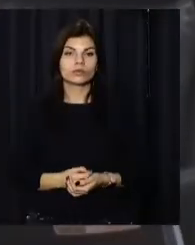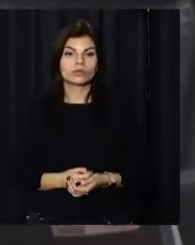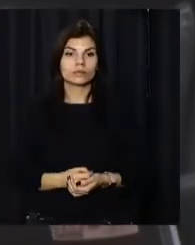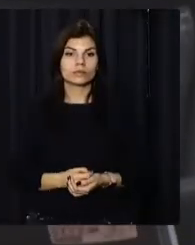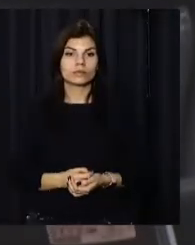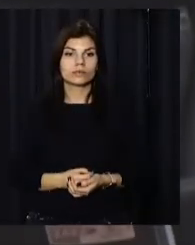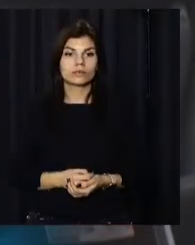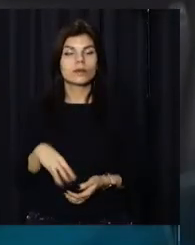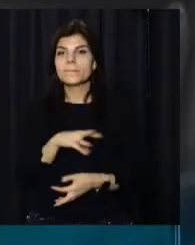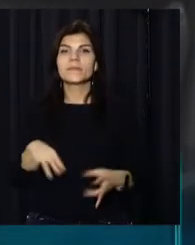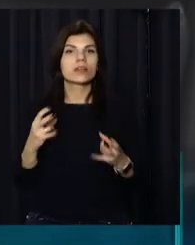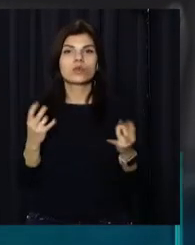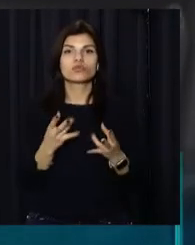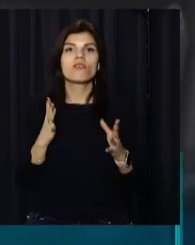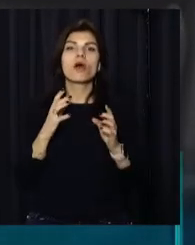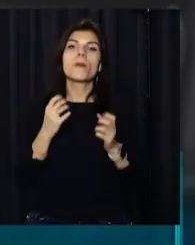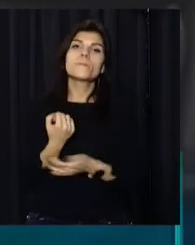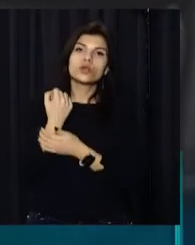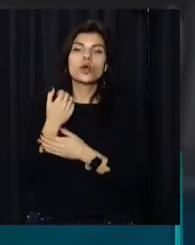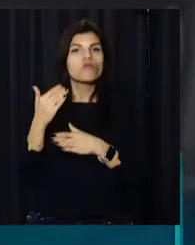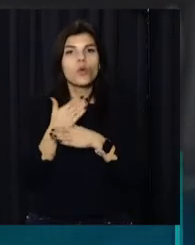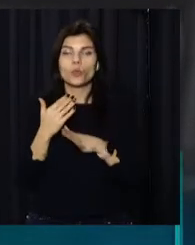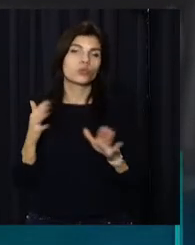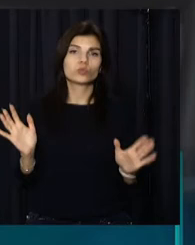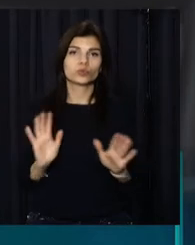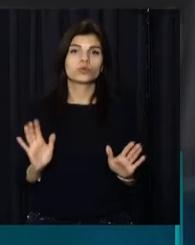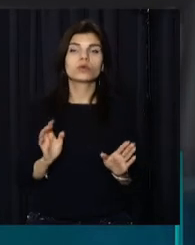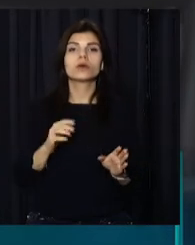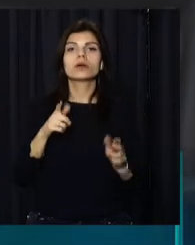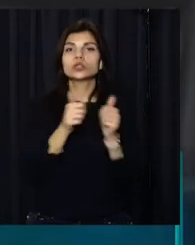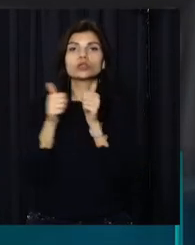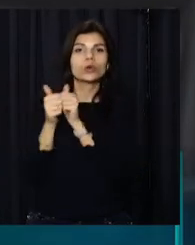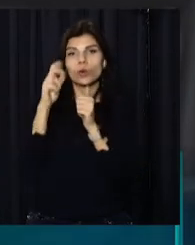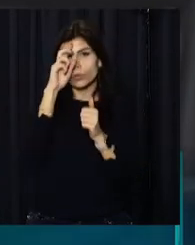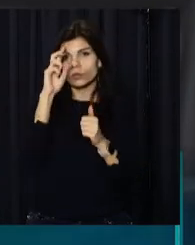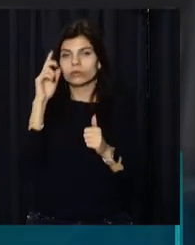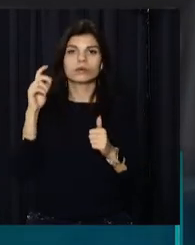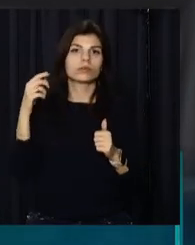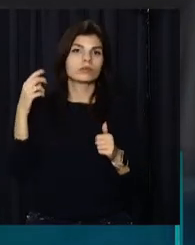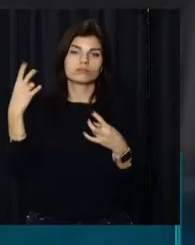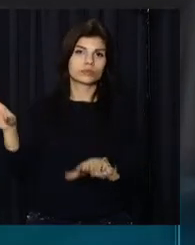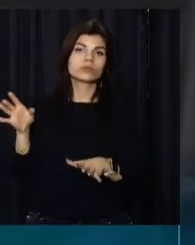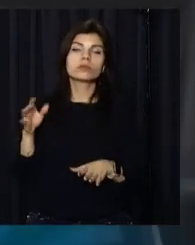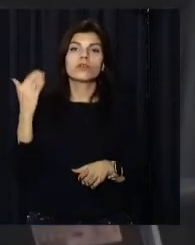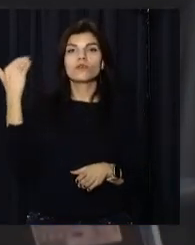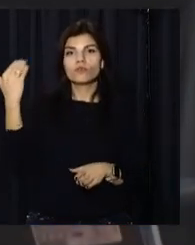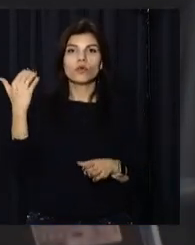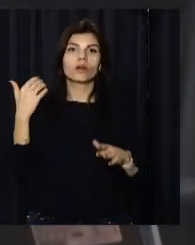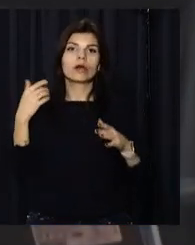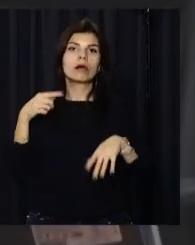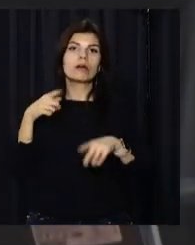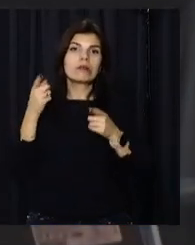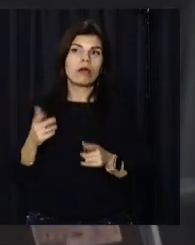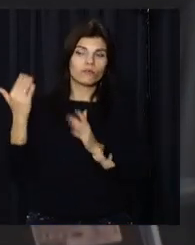Ми не чуждаємося ні в підтріжці, ні тем більше в допомогі сусіднього держава, с його больними імперськими амбіціями і іскривленою